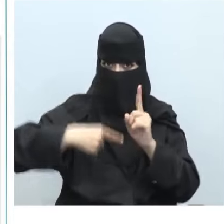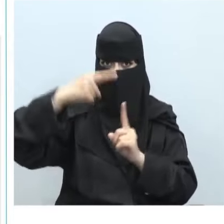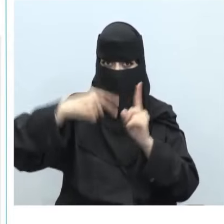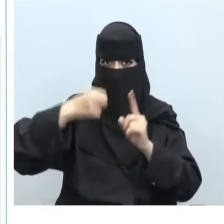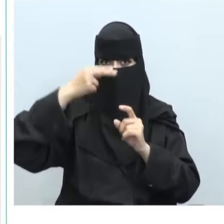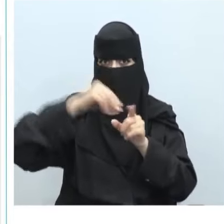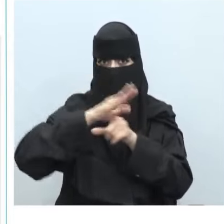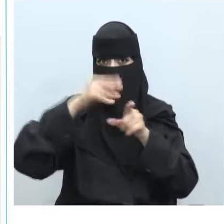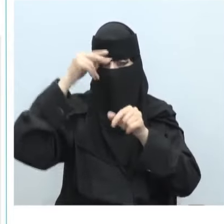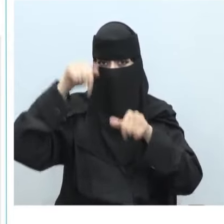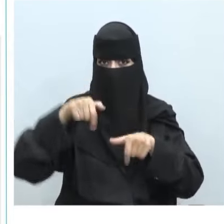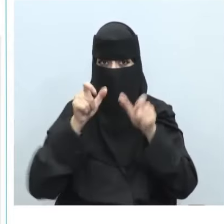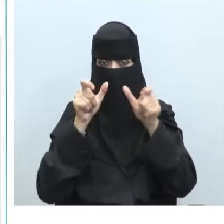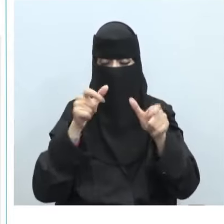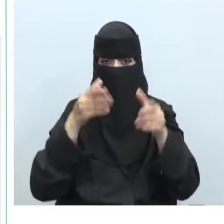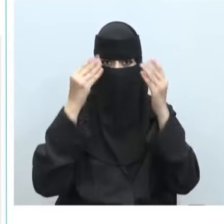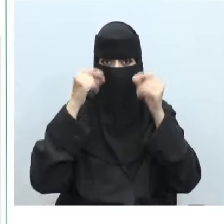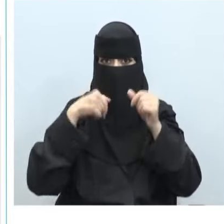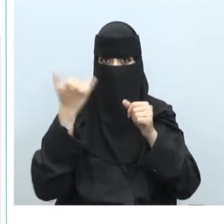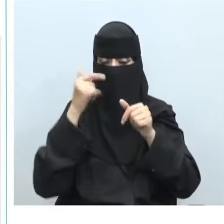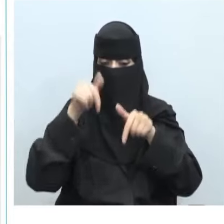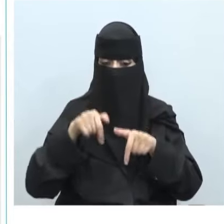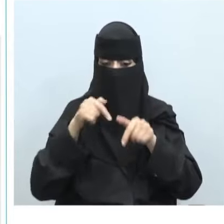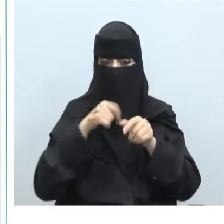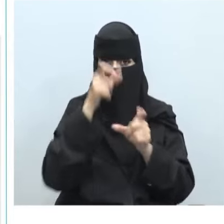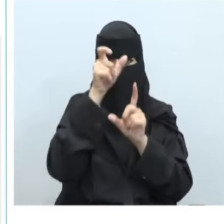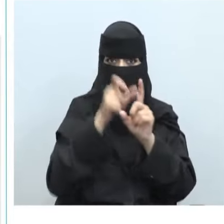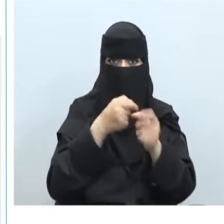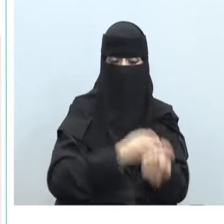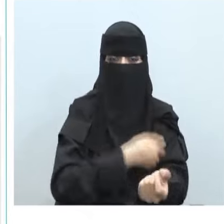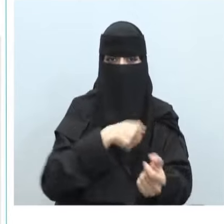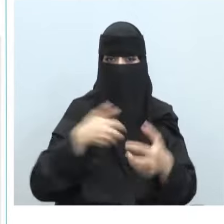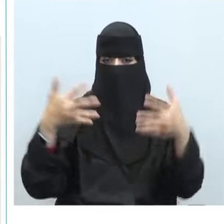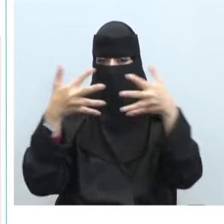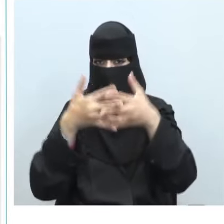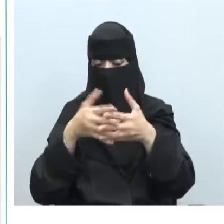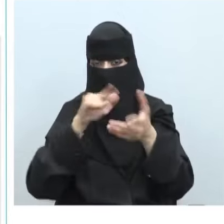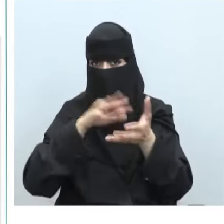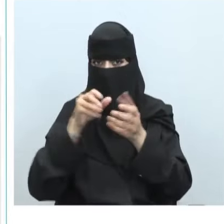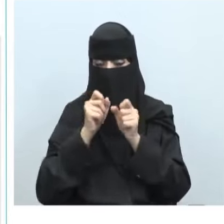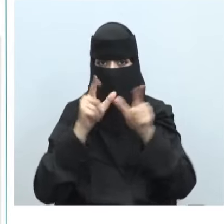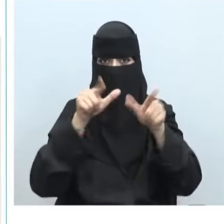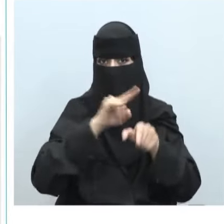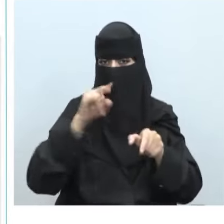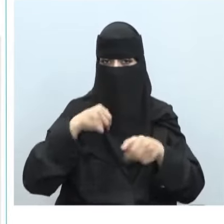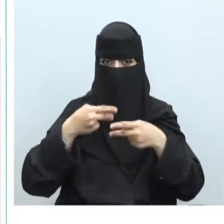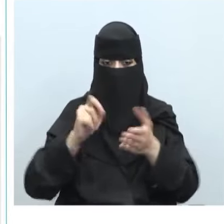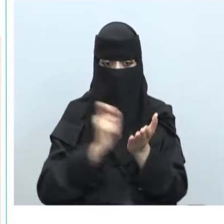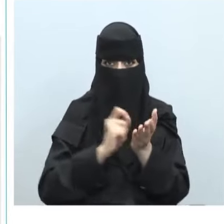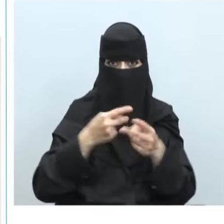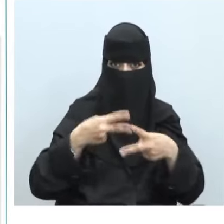لحماية المعلومات الصحية الحساسة للمرضى يحميها من المشاركة أو النشر دون موافقة